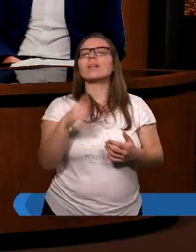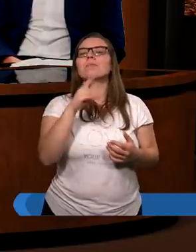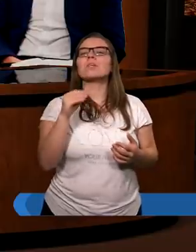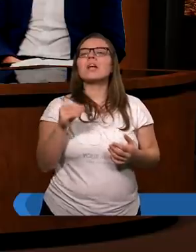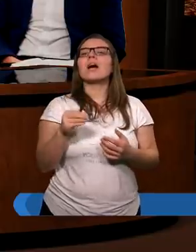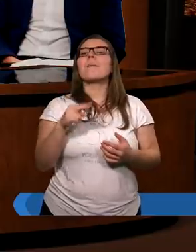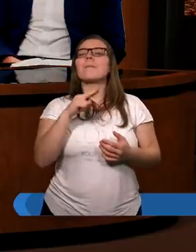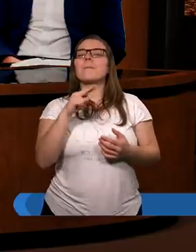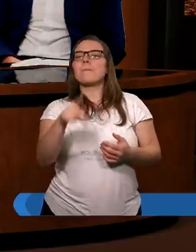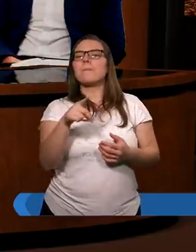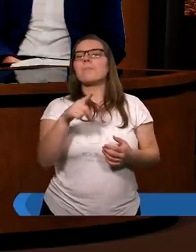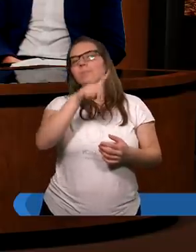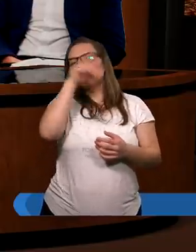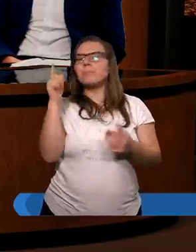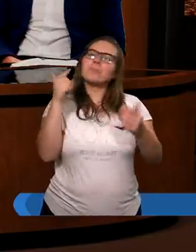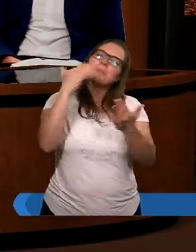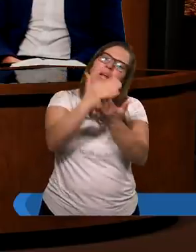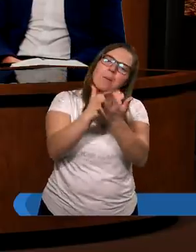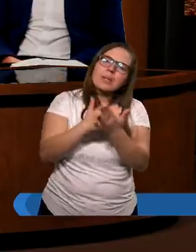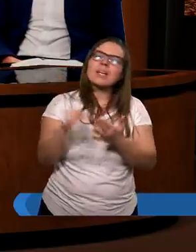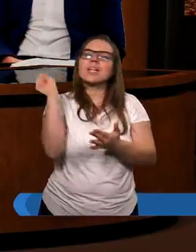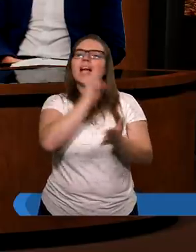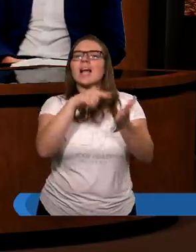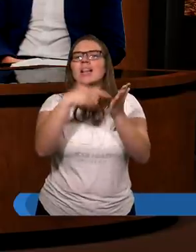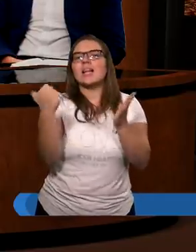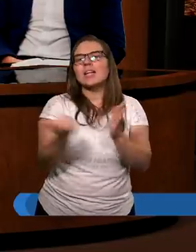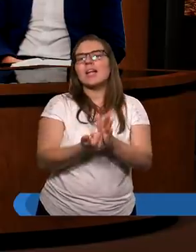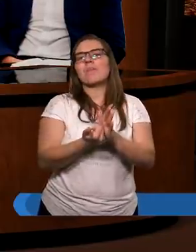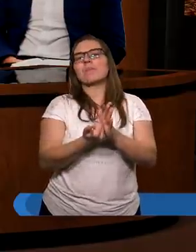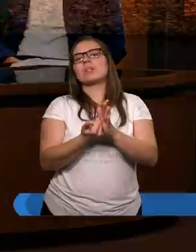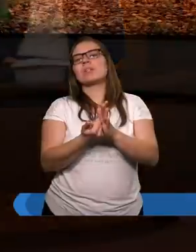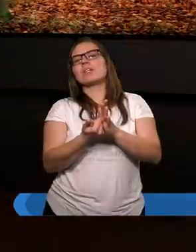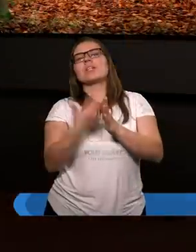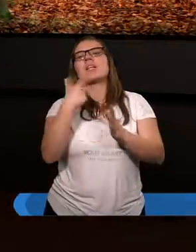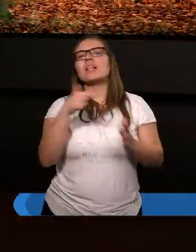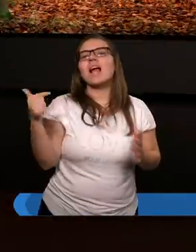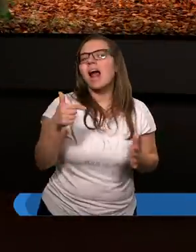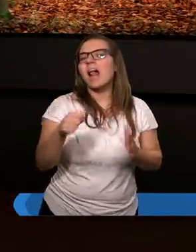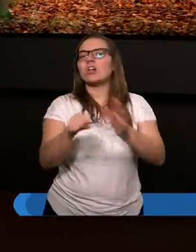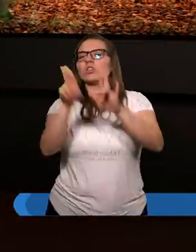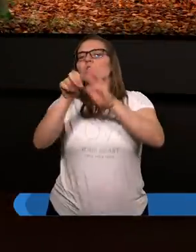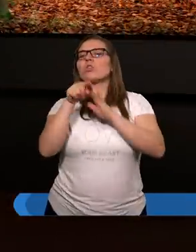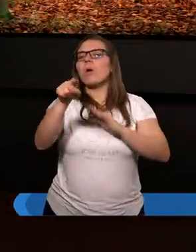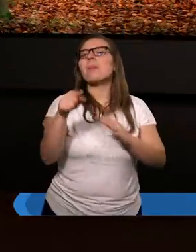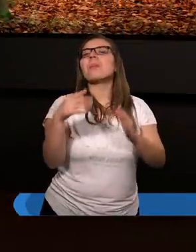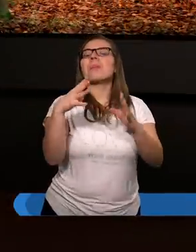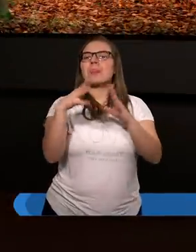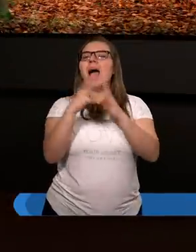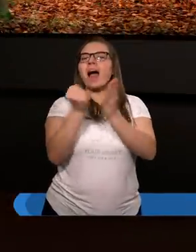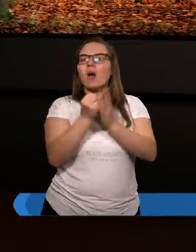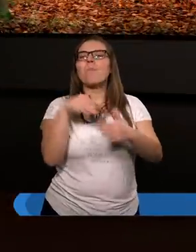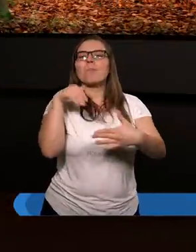że niektóre przepisy Starego Testamentu nienależące do tego dekalogu